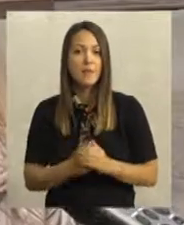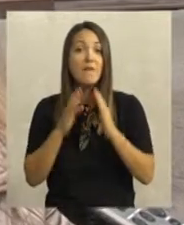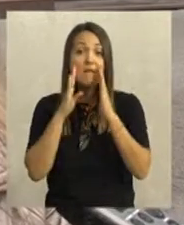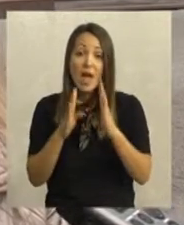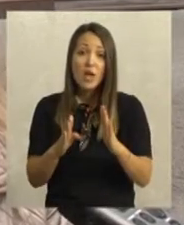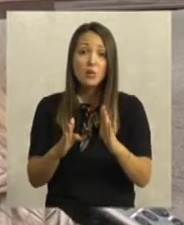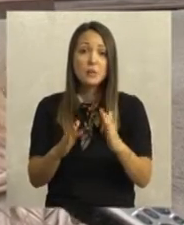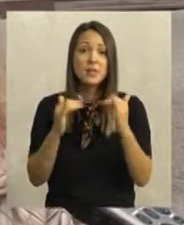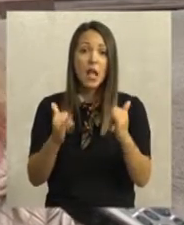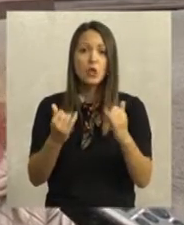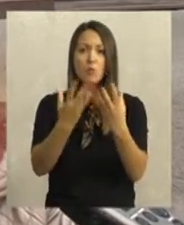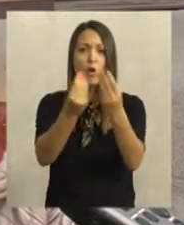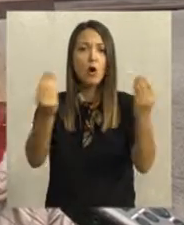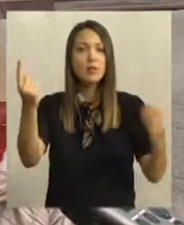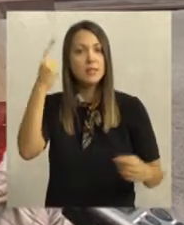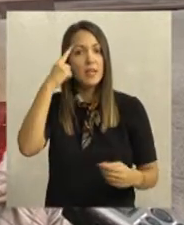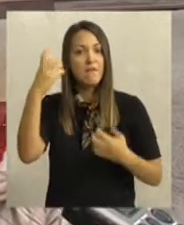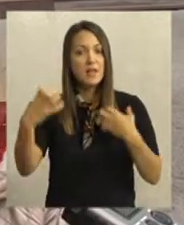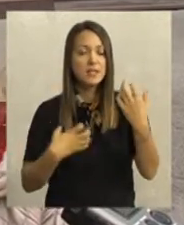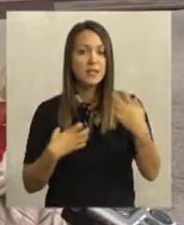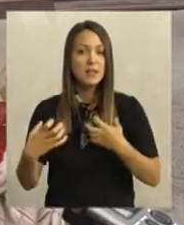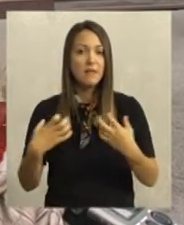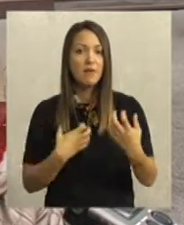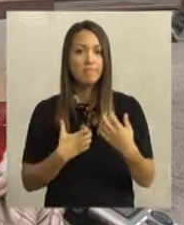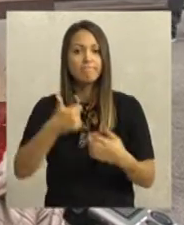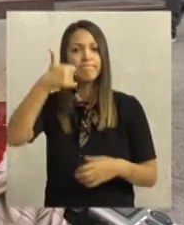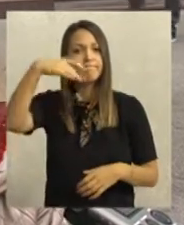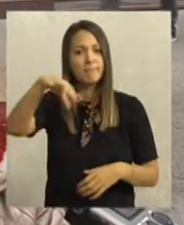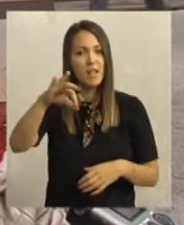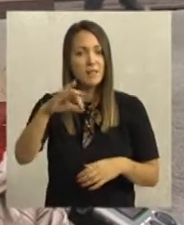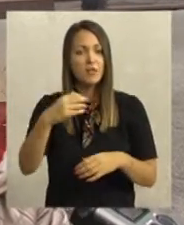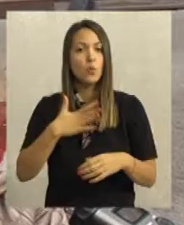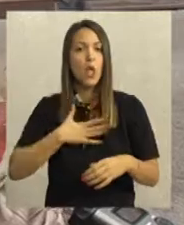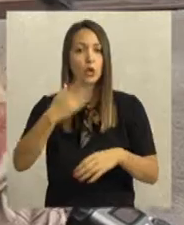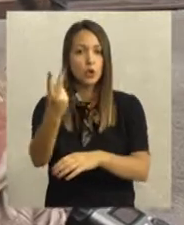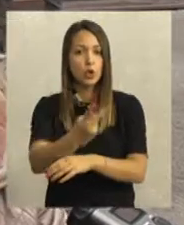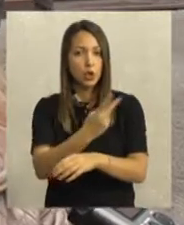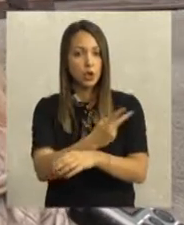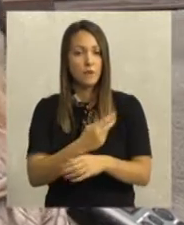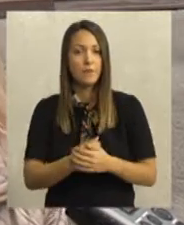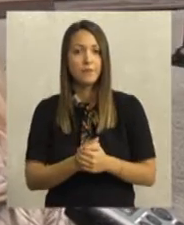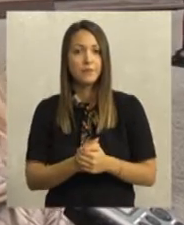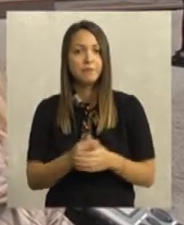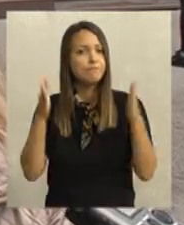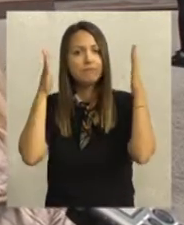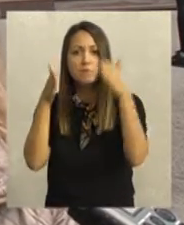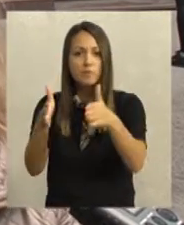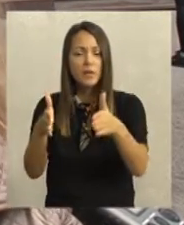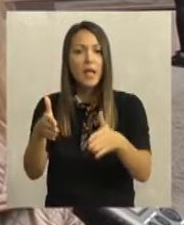Ono što verujem da sada već mnogi dobro znaju da je festival po svom konceptu jedinstven u našoj zemlji, zato što fokus stavlja